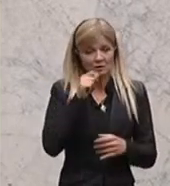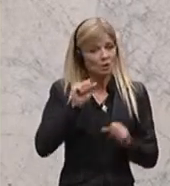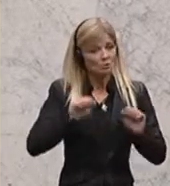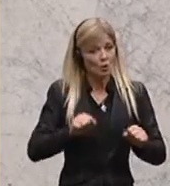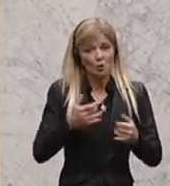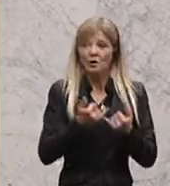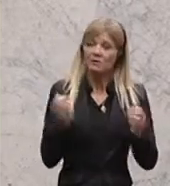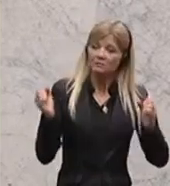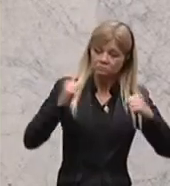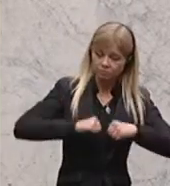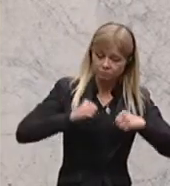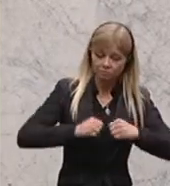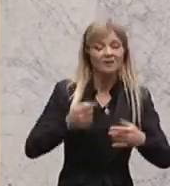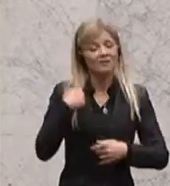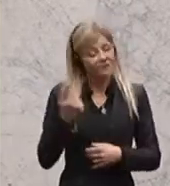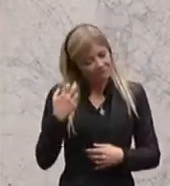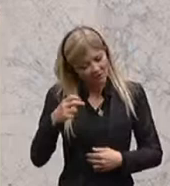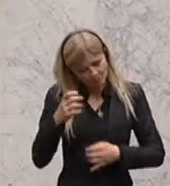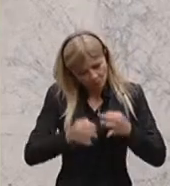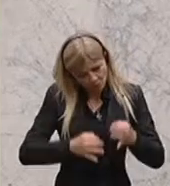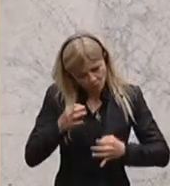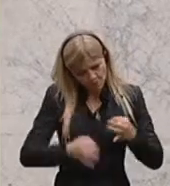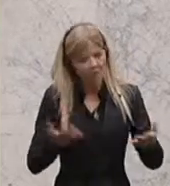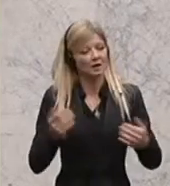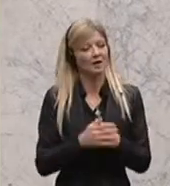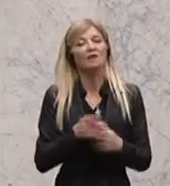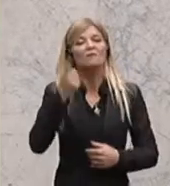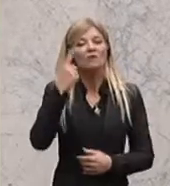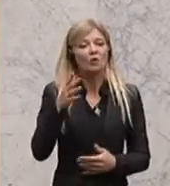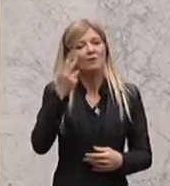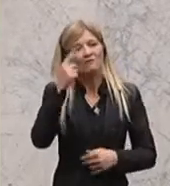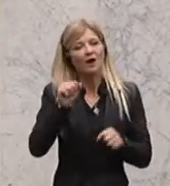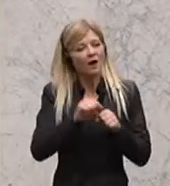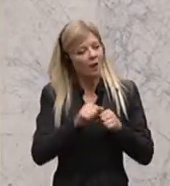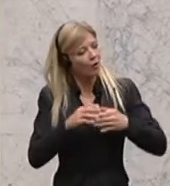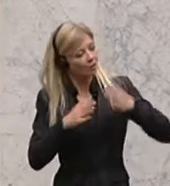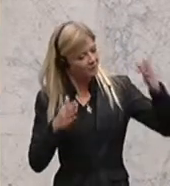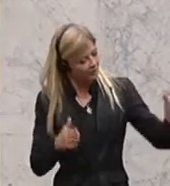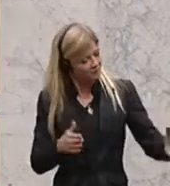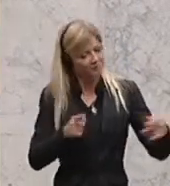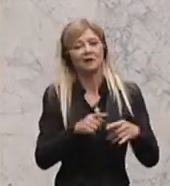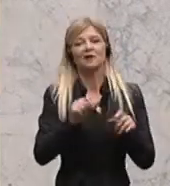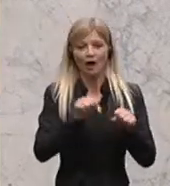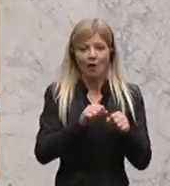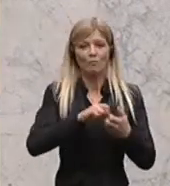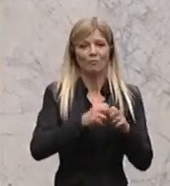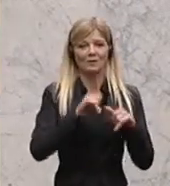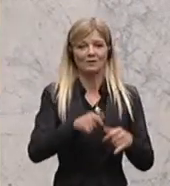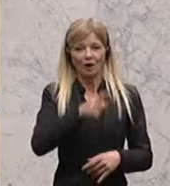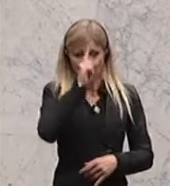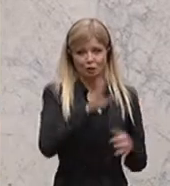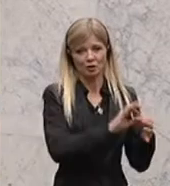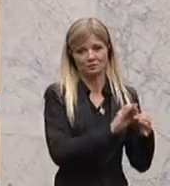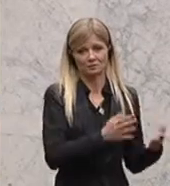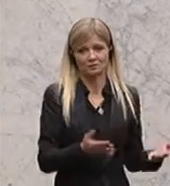Einigung zu erzielen. Wir werden das weiter probieren. Warum? Weil es da auch bestimmte Probleme auf der anderen Seite gibt, was Deutschland anbelangt. Und wenn